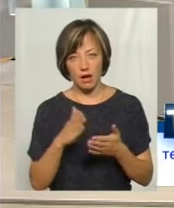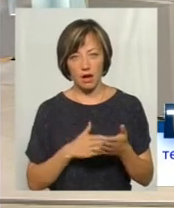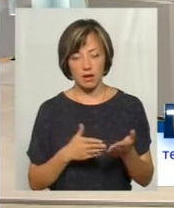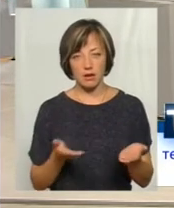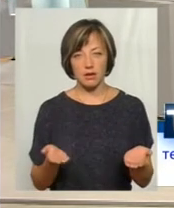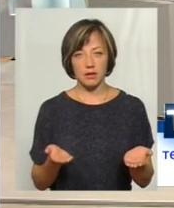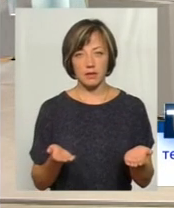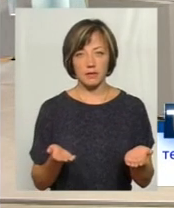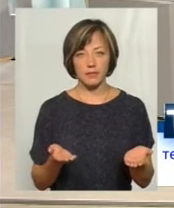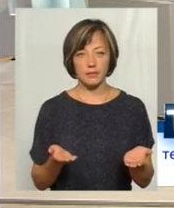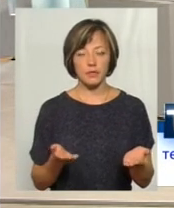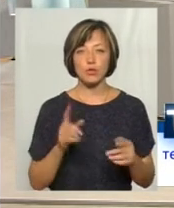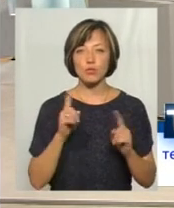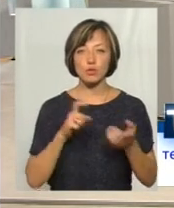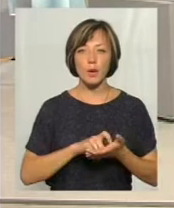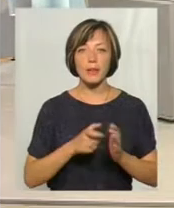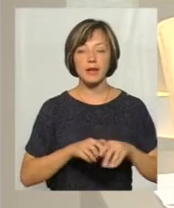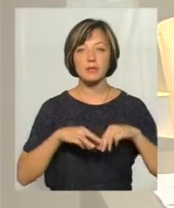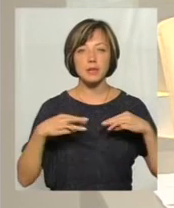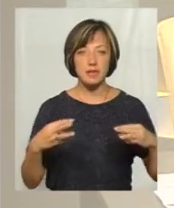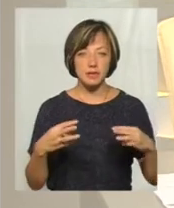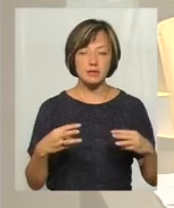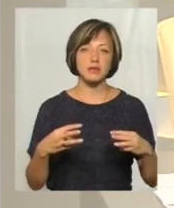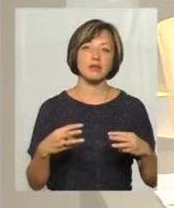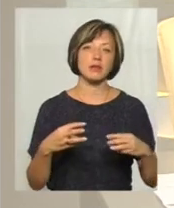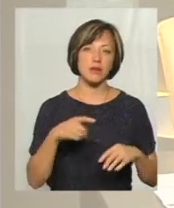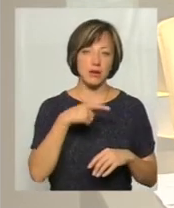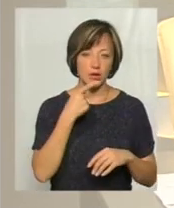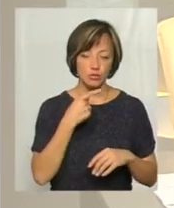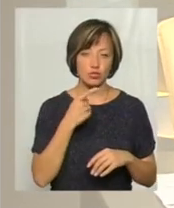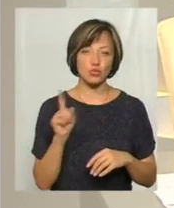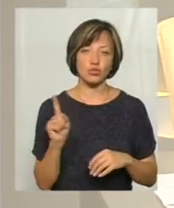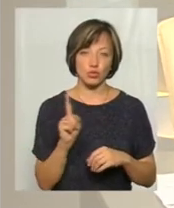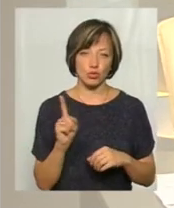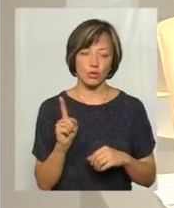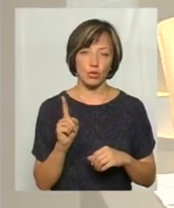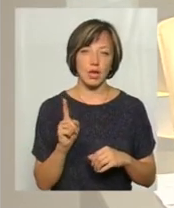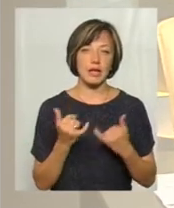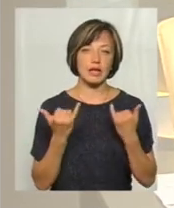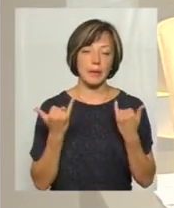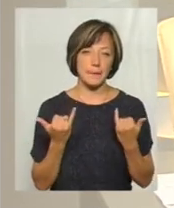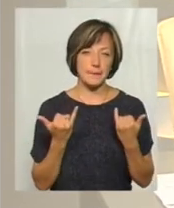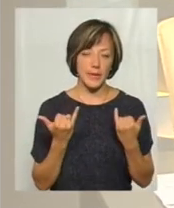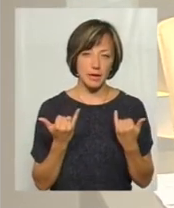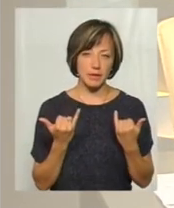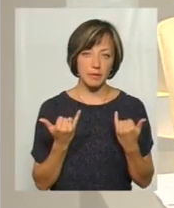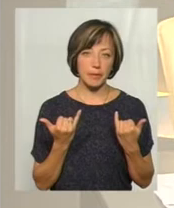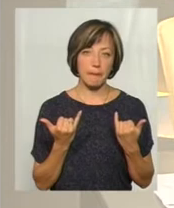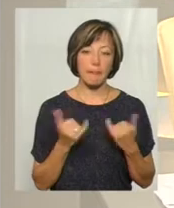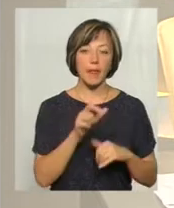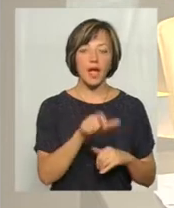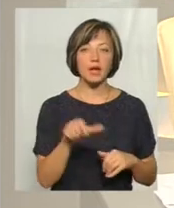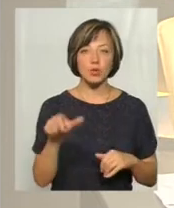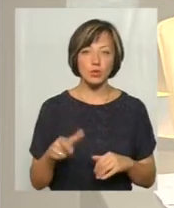Кабінет міністрів, законотворці заявляють, декларують, що відтепер мешканці